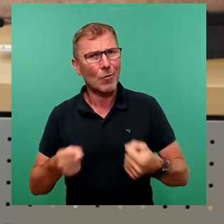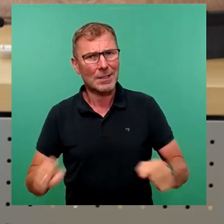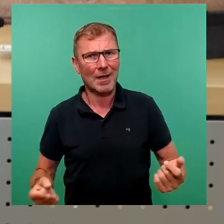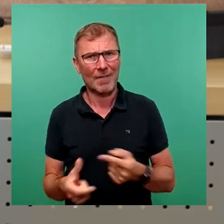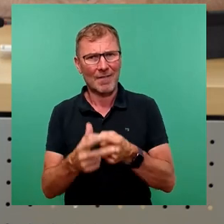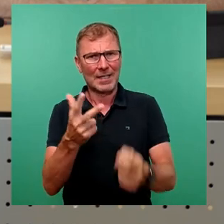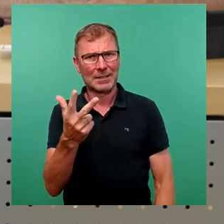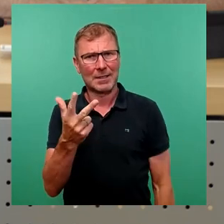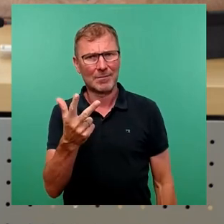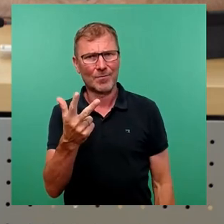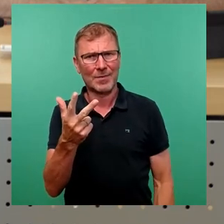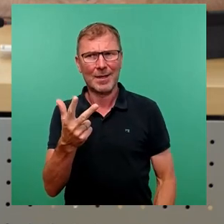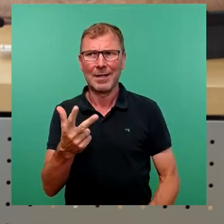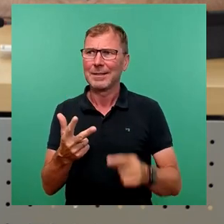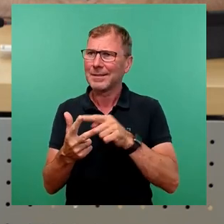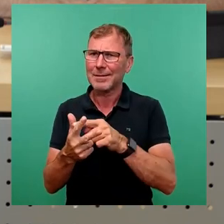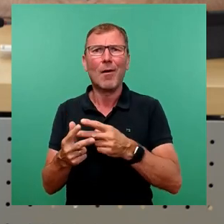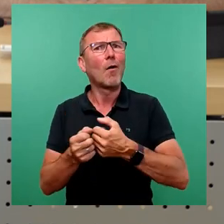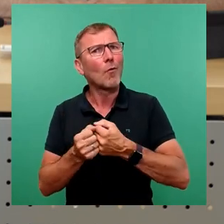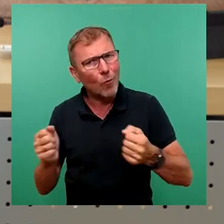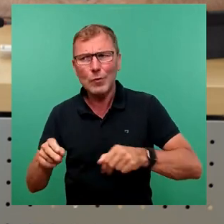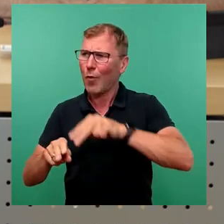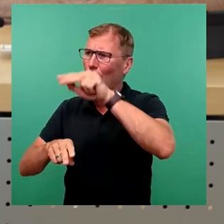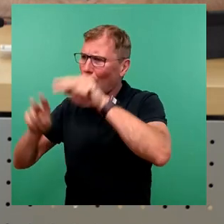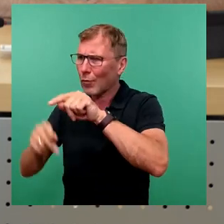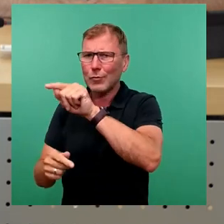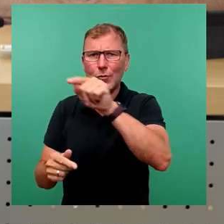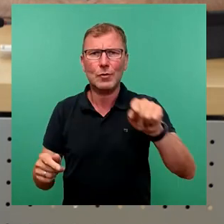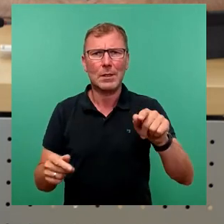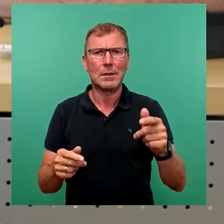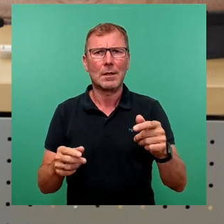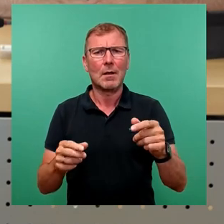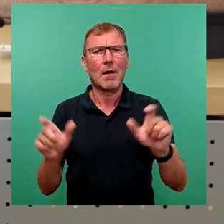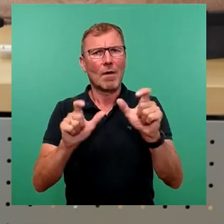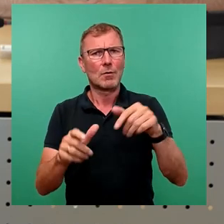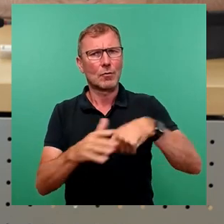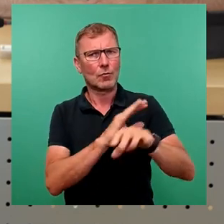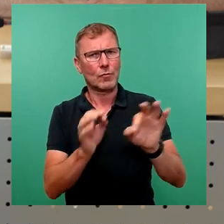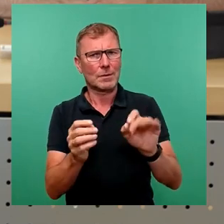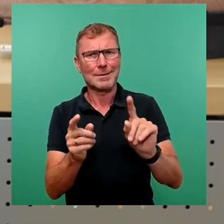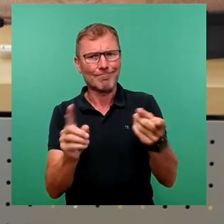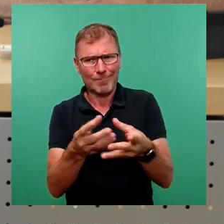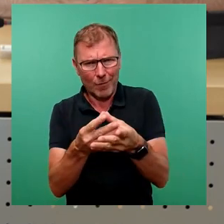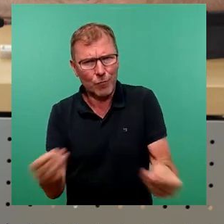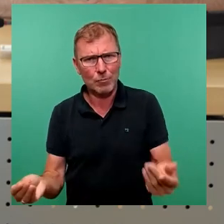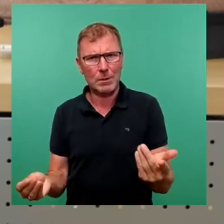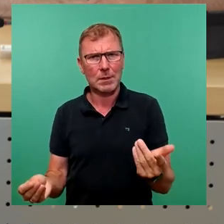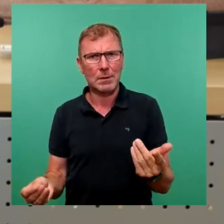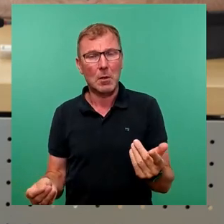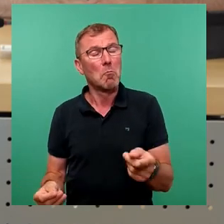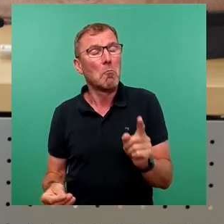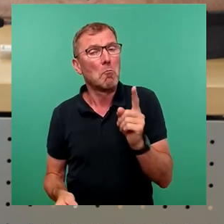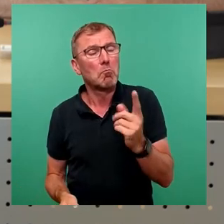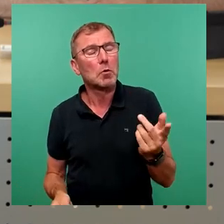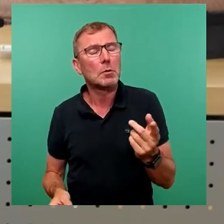die einen erkennbar unterschiedlichen Charakter haben, den Bach runtergehen, dann gibt es ganz offensichtlich ein